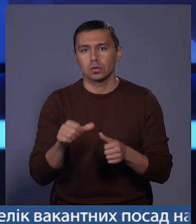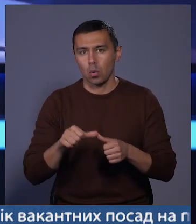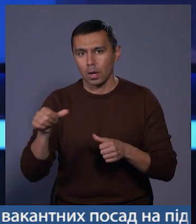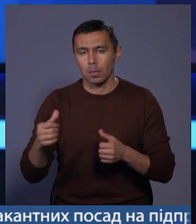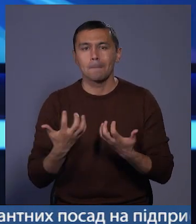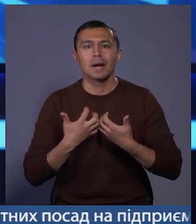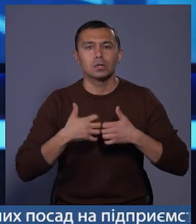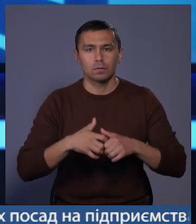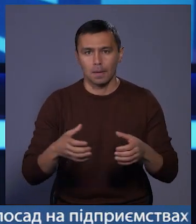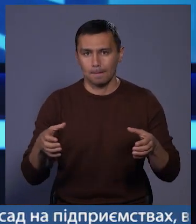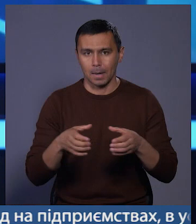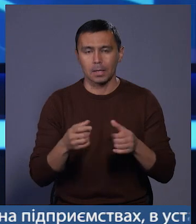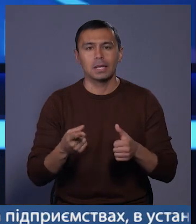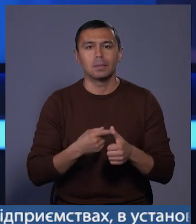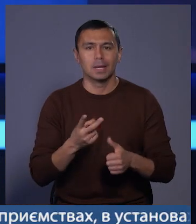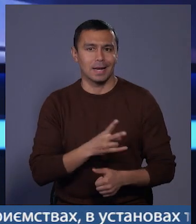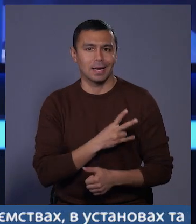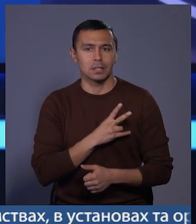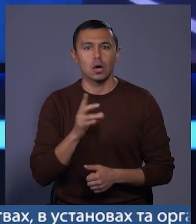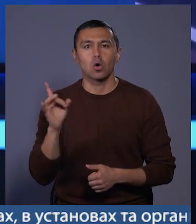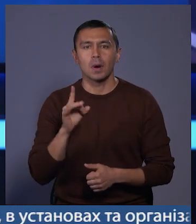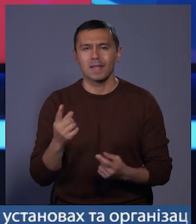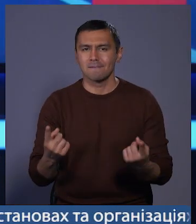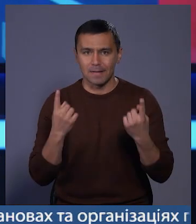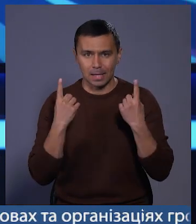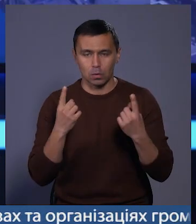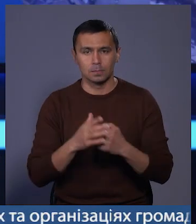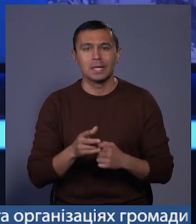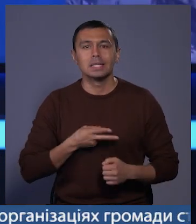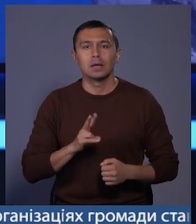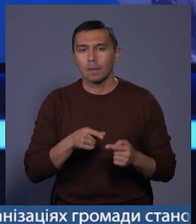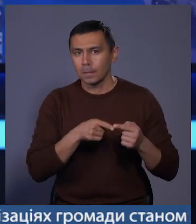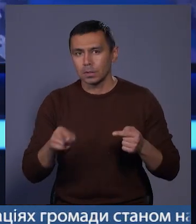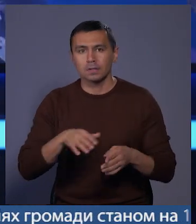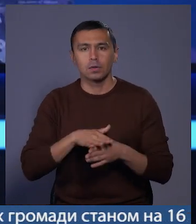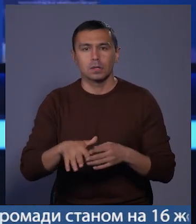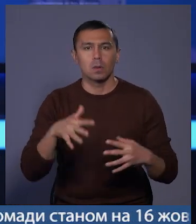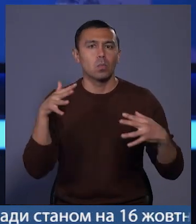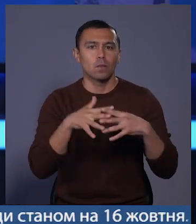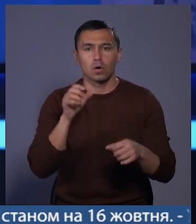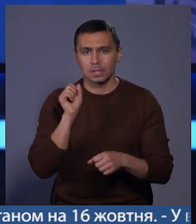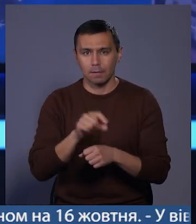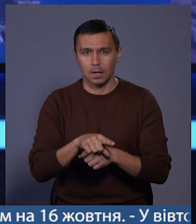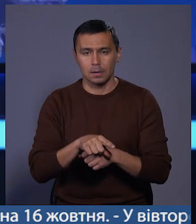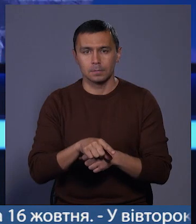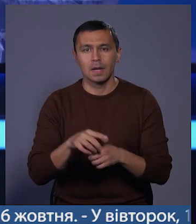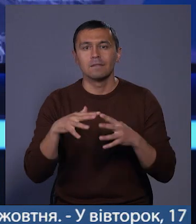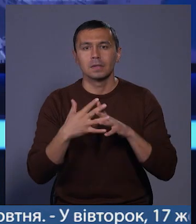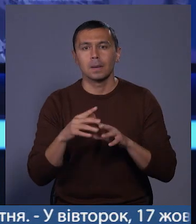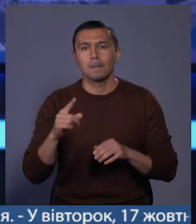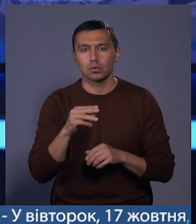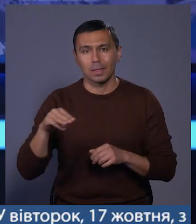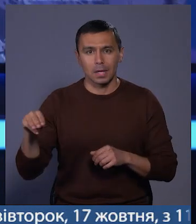окремої механізованої бригади імені князя Романа Великого. Загинув під час виконання бойового завдання у селі